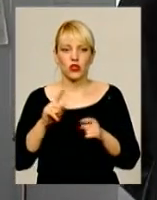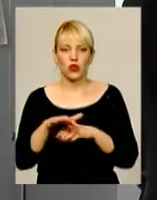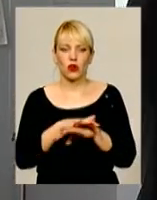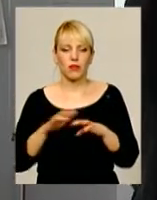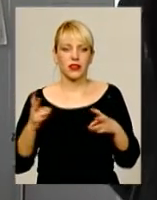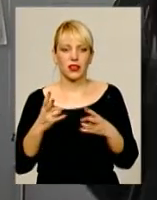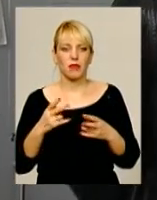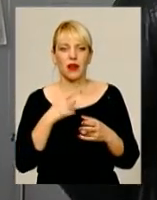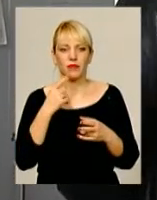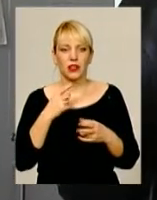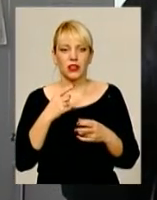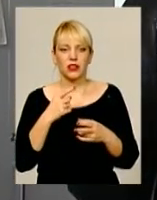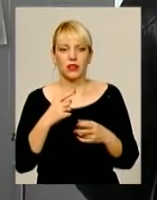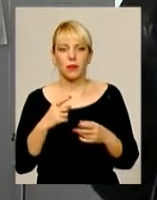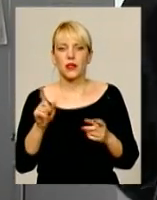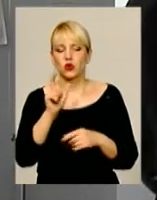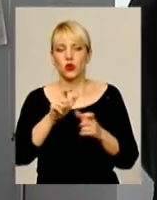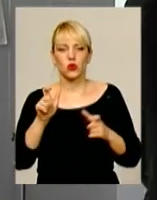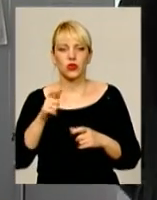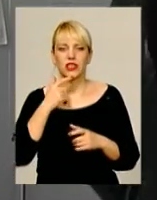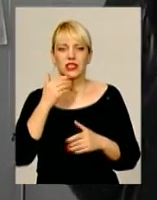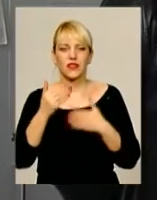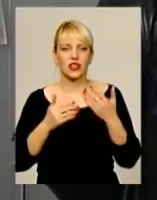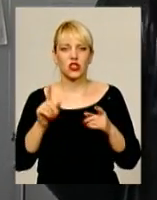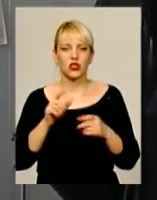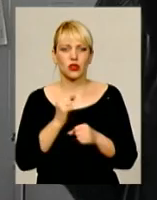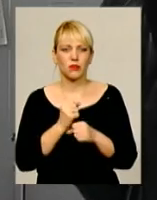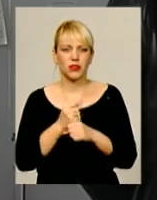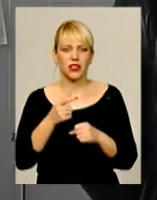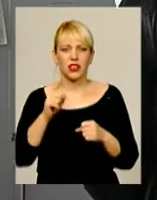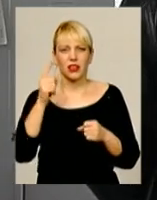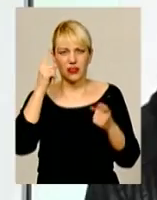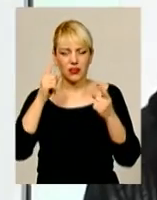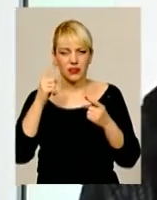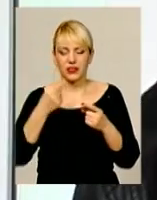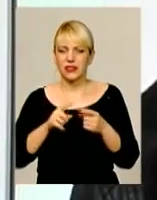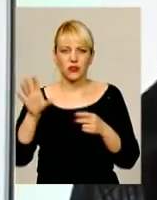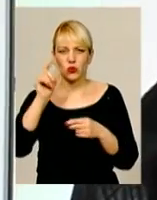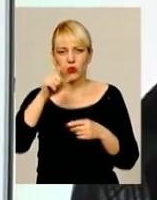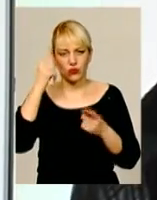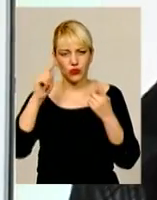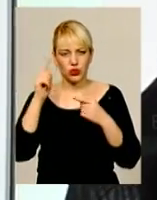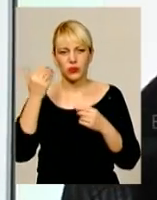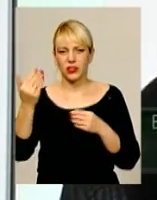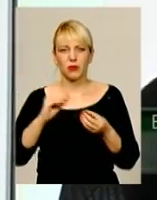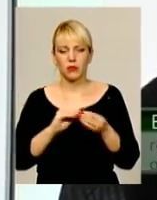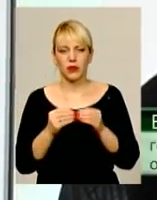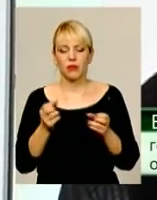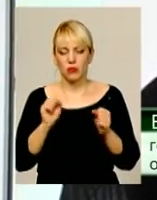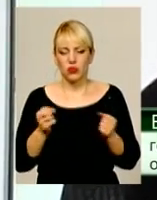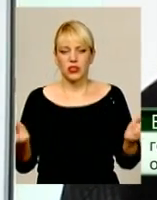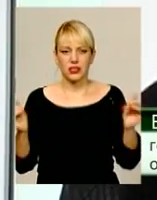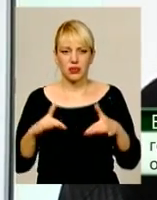люди звертаються, що ми тут створили якийсь там плоскирів, щось інше, це їхні проблеми. Якщо ми зберемо, проведемо громадські слухання,